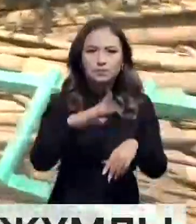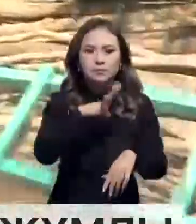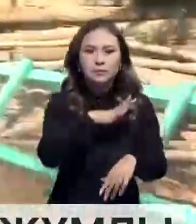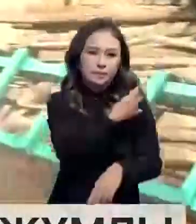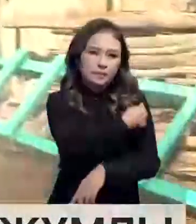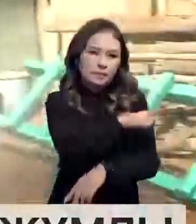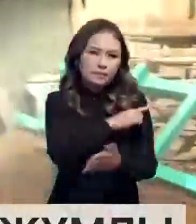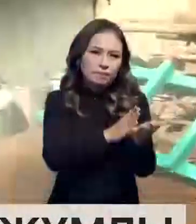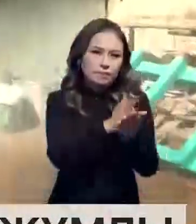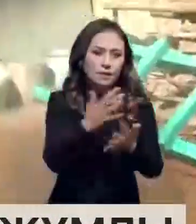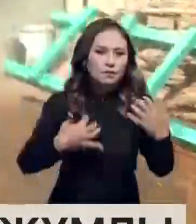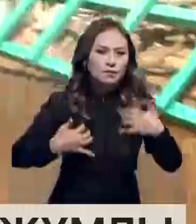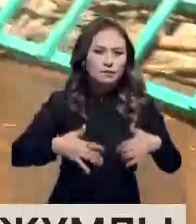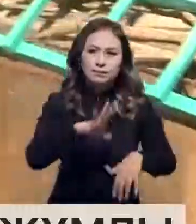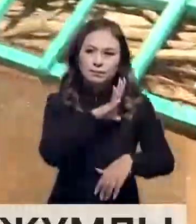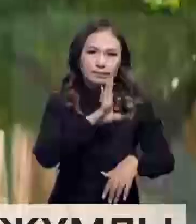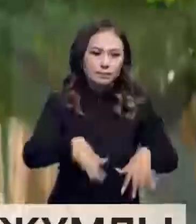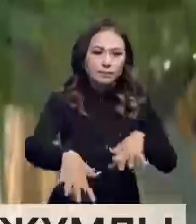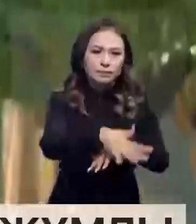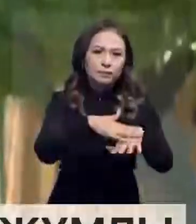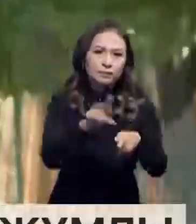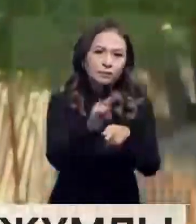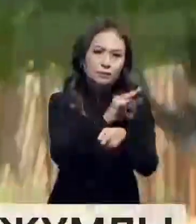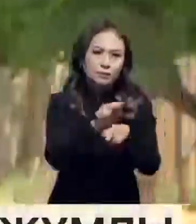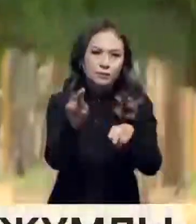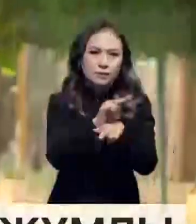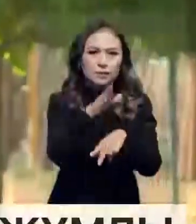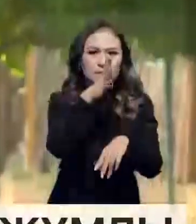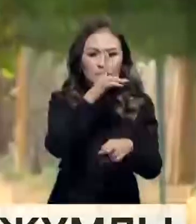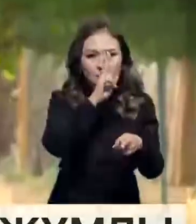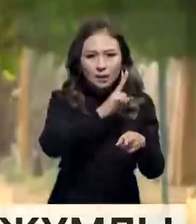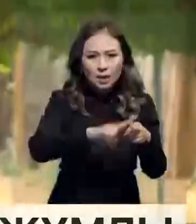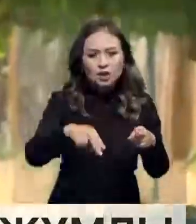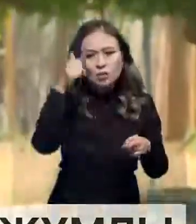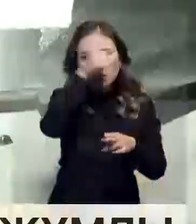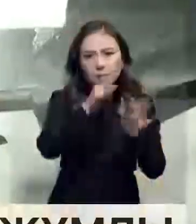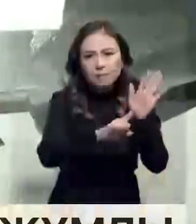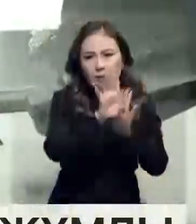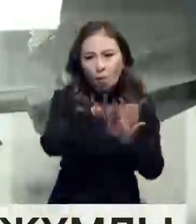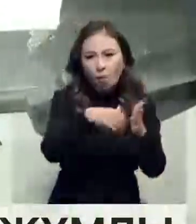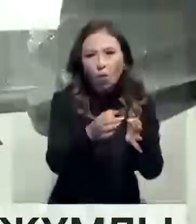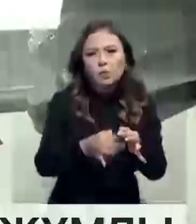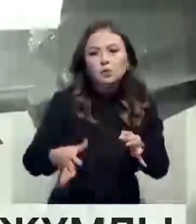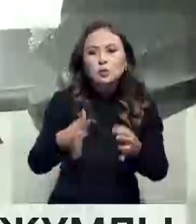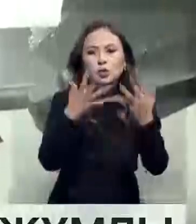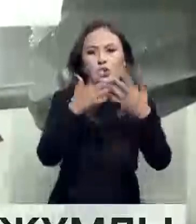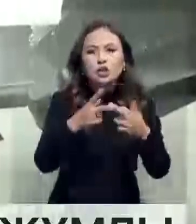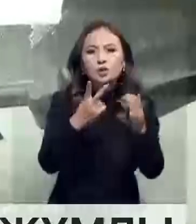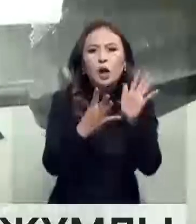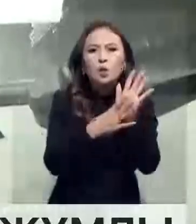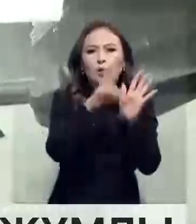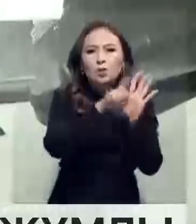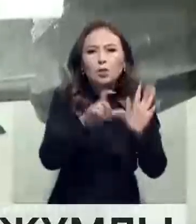дәрігерге қаралуға асықпаған. Тіпті қалық еміне жүгінемдеп уақыт жоғалтыққандары да бар. Жыл басынан бері облысы бойынша 29